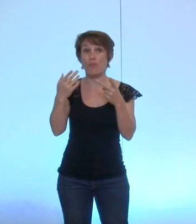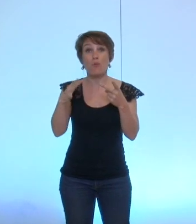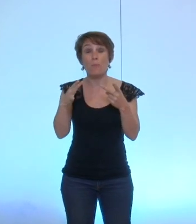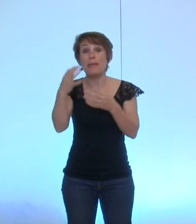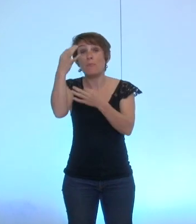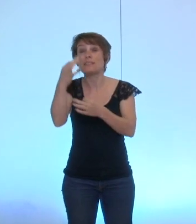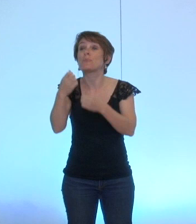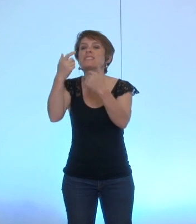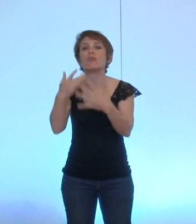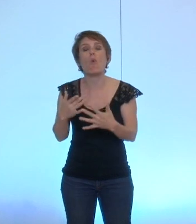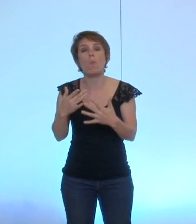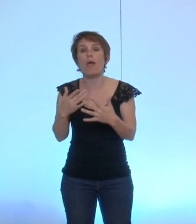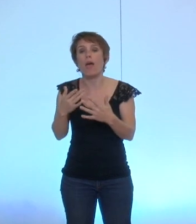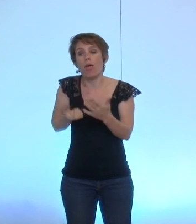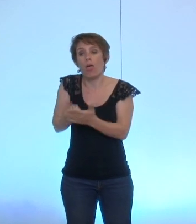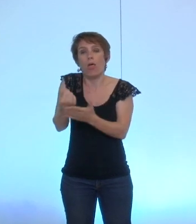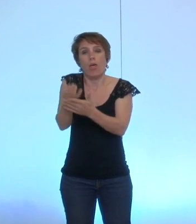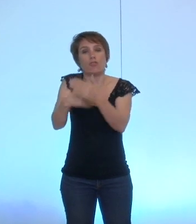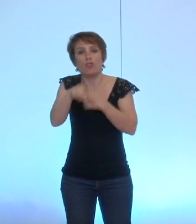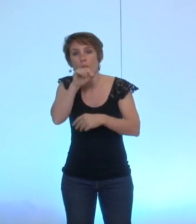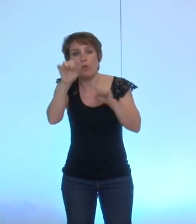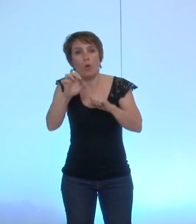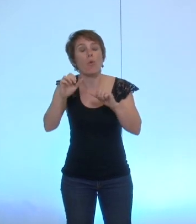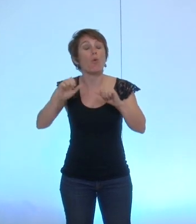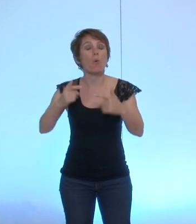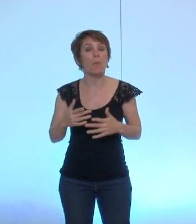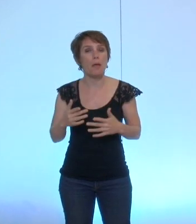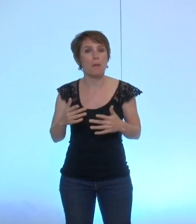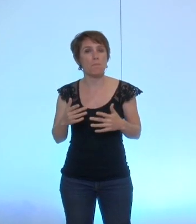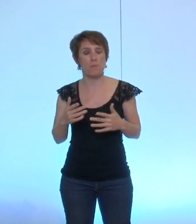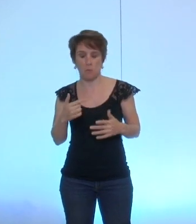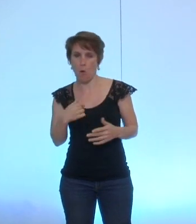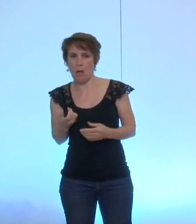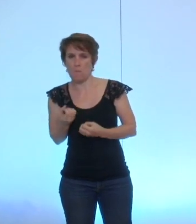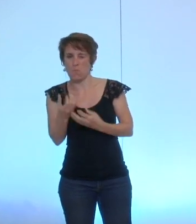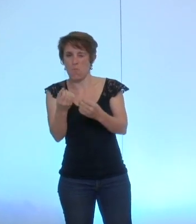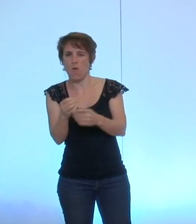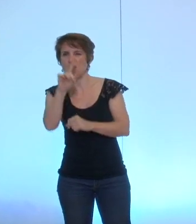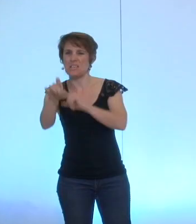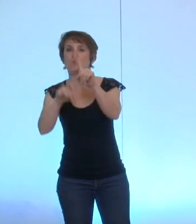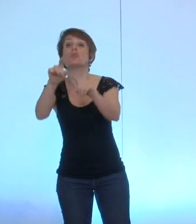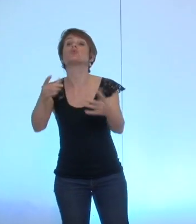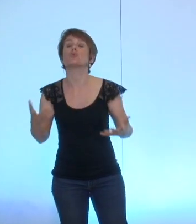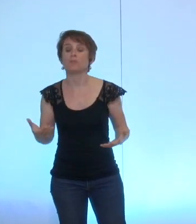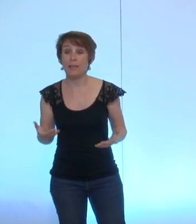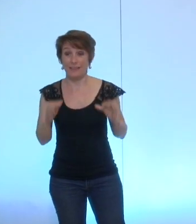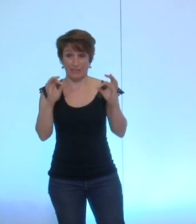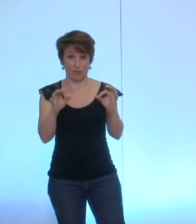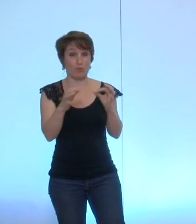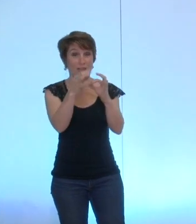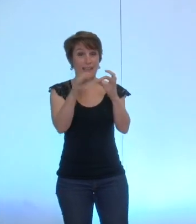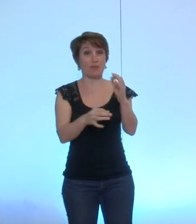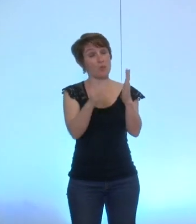effectivement, j'ai poussé un petit peu les débats en commission, et il nous a été indiqué, ça nous est confirmé dans cette note,